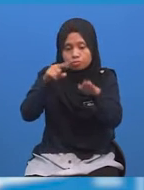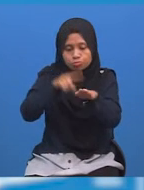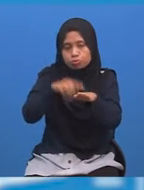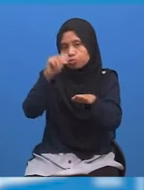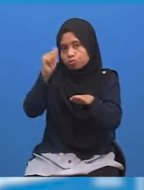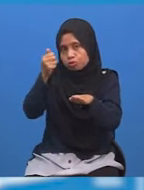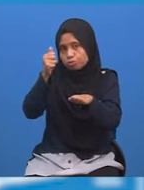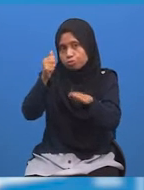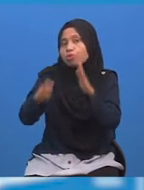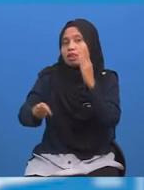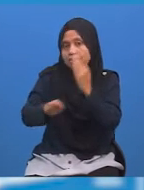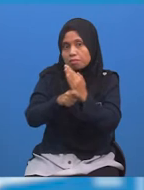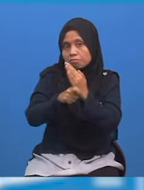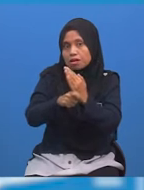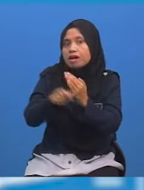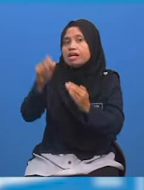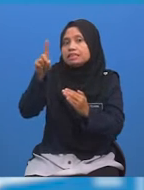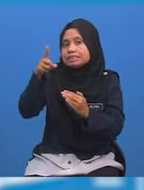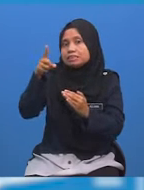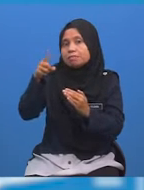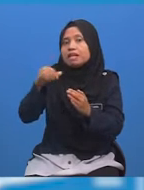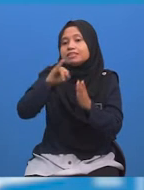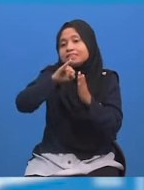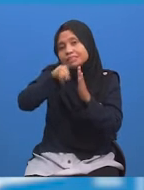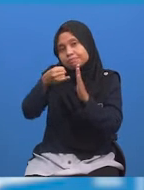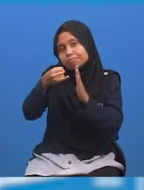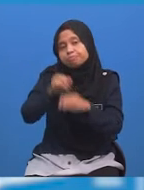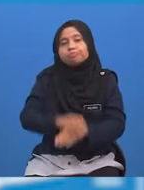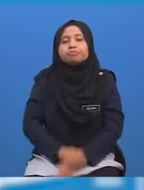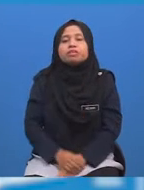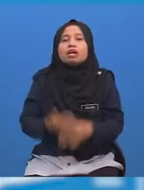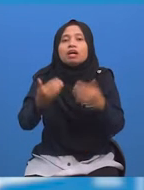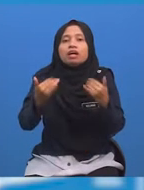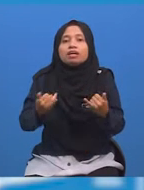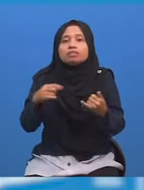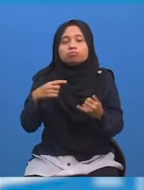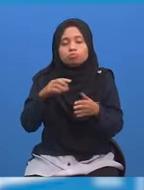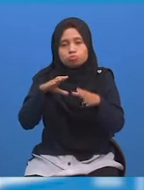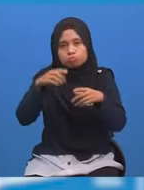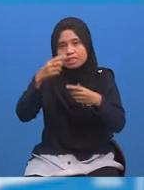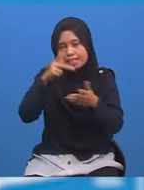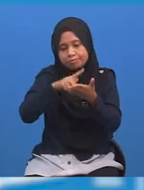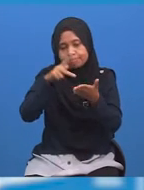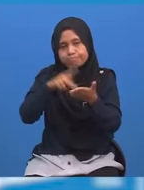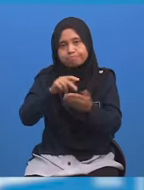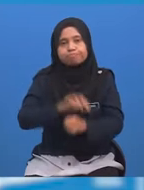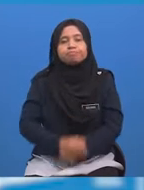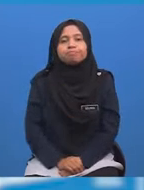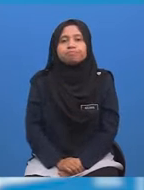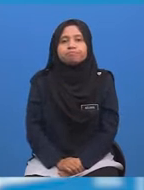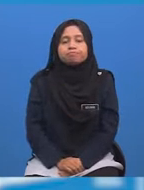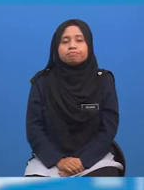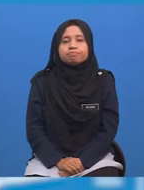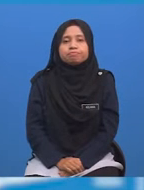10 Pukul 10 Tambah 11 jam Sekarang Selesaikan bahagian minit